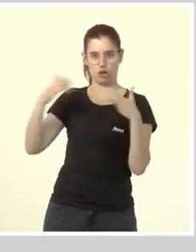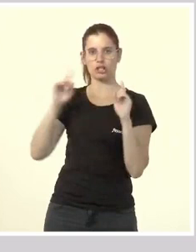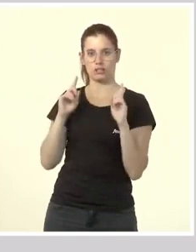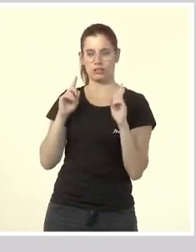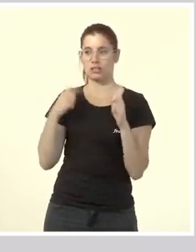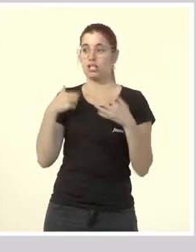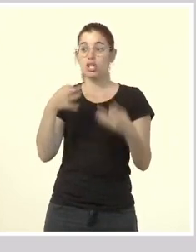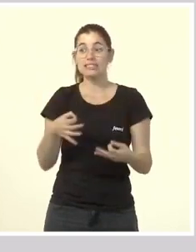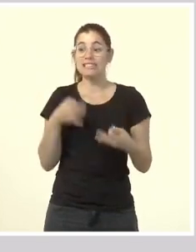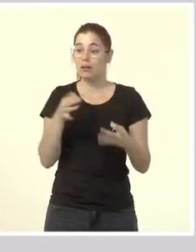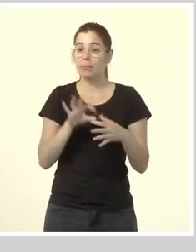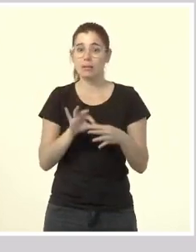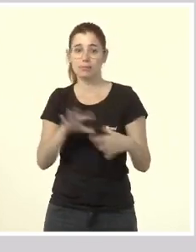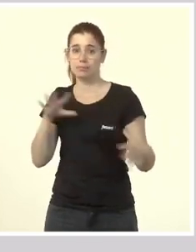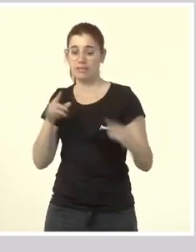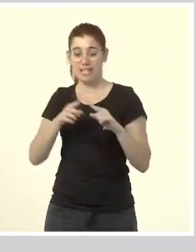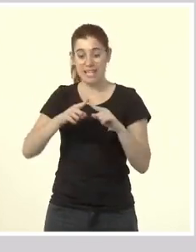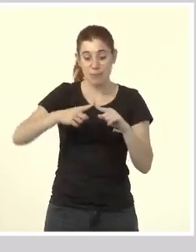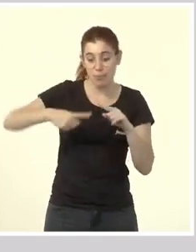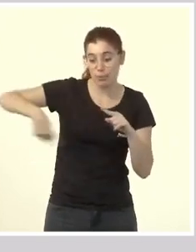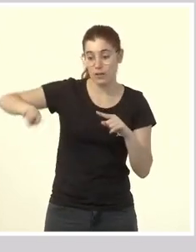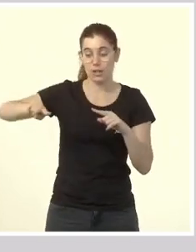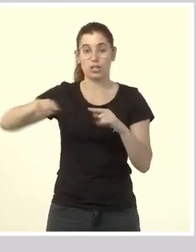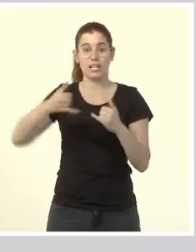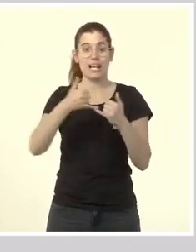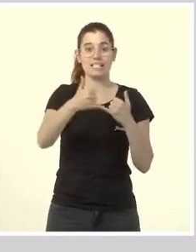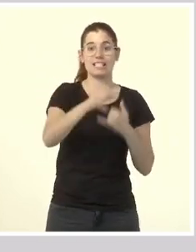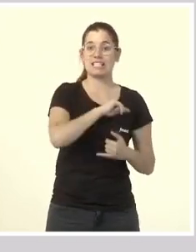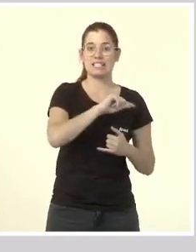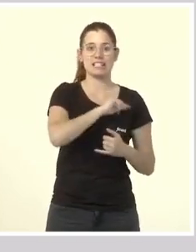Jo sempre he desvinculat les imputacions de les línies ètiques.